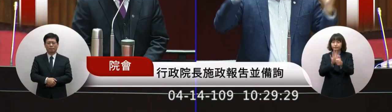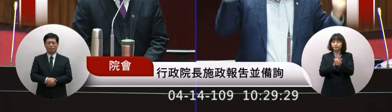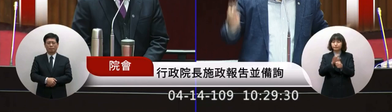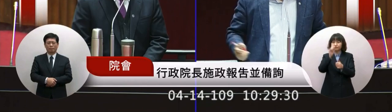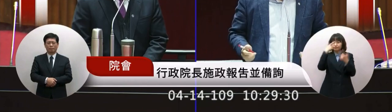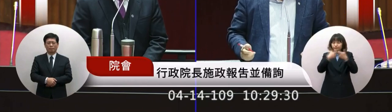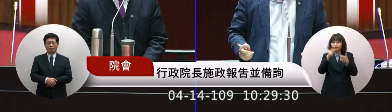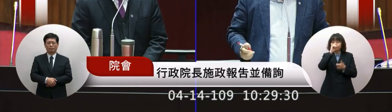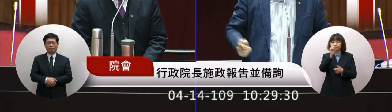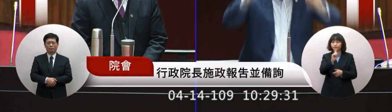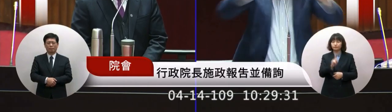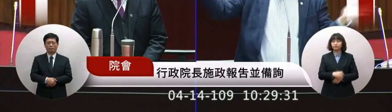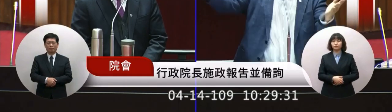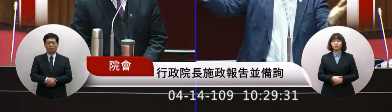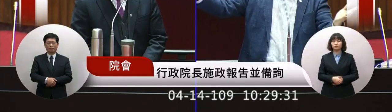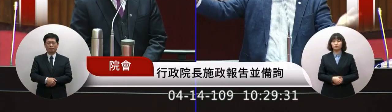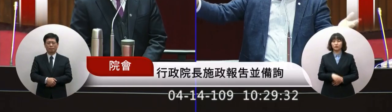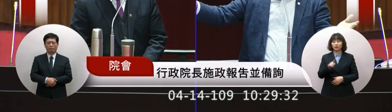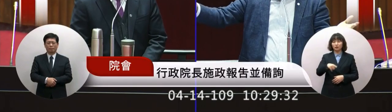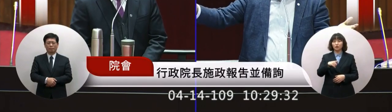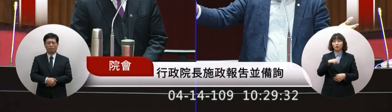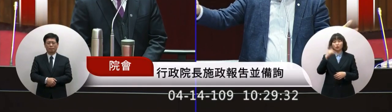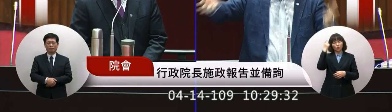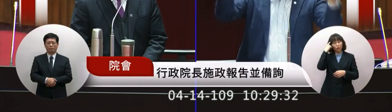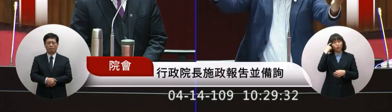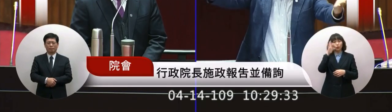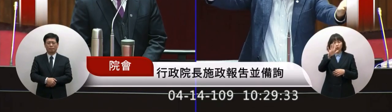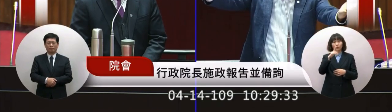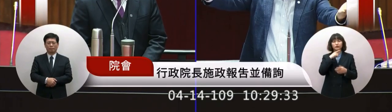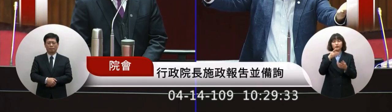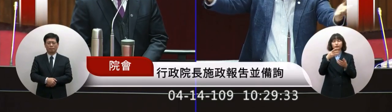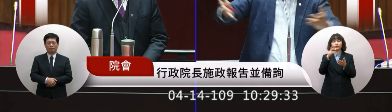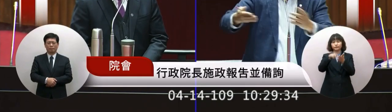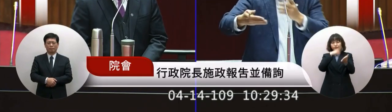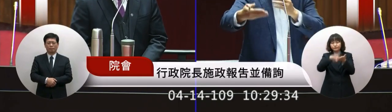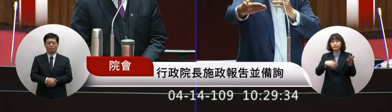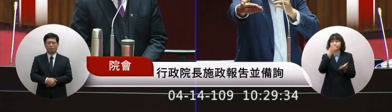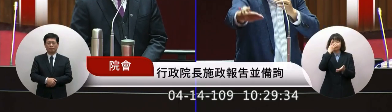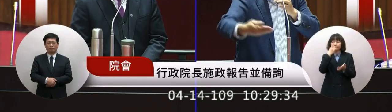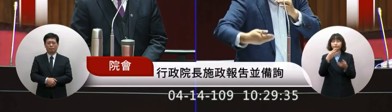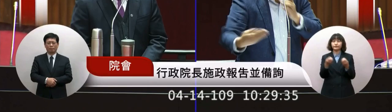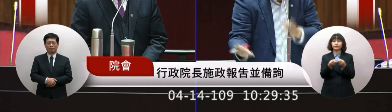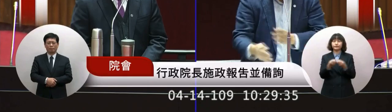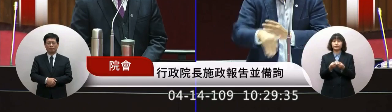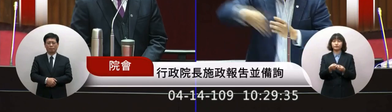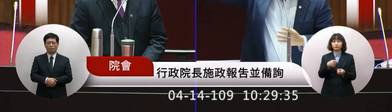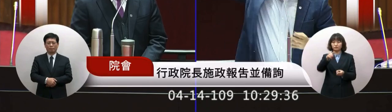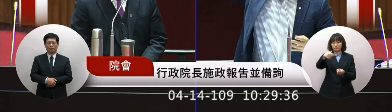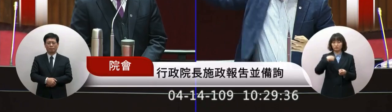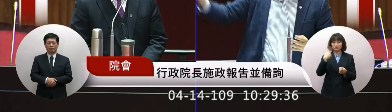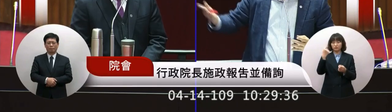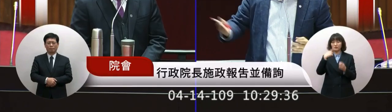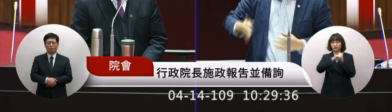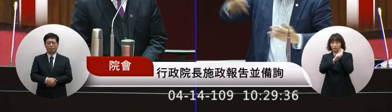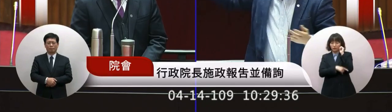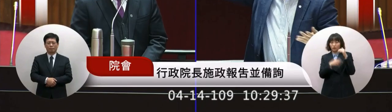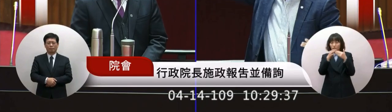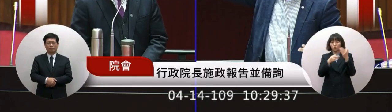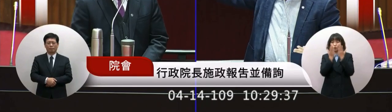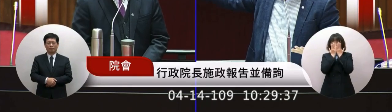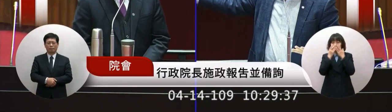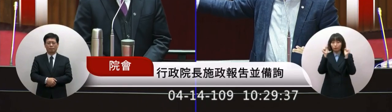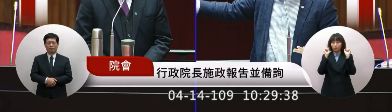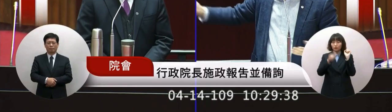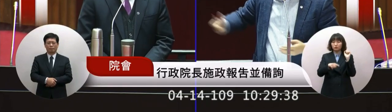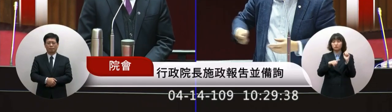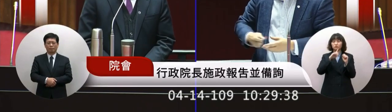做柔 但是就是沒辦法改換 就卡在那個地方因為我們都漏法下來了 翻騙法律沒有